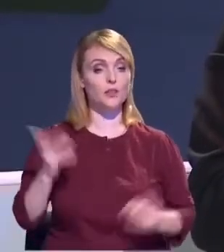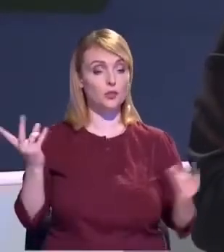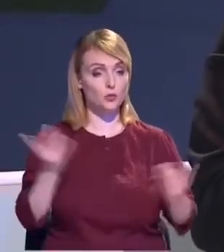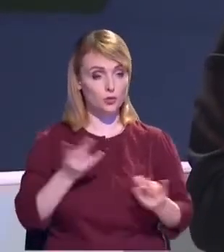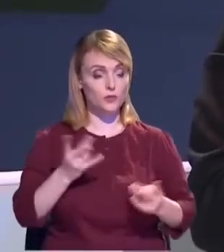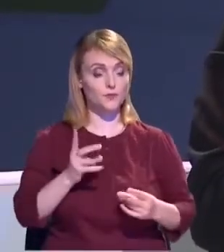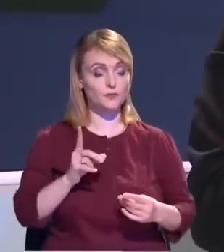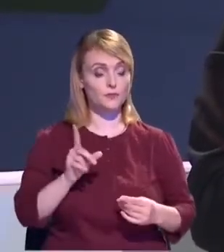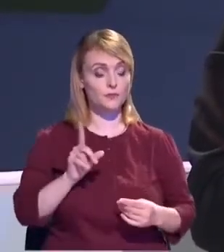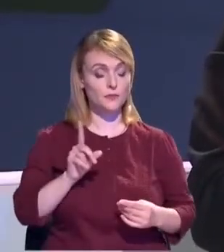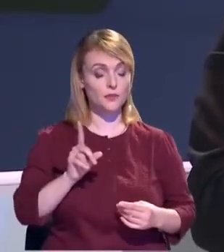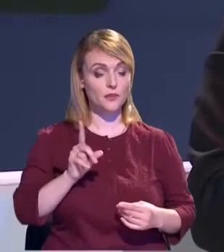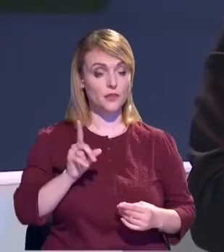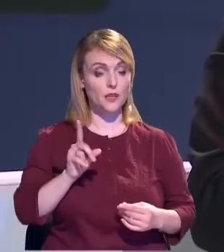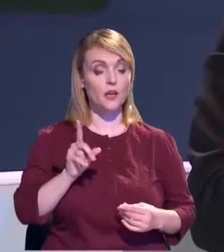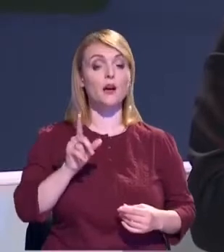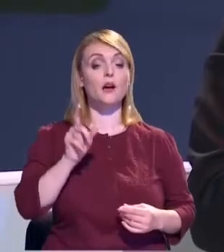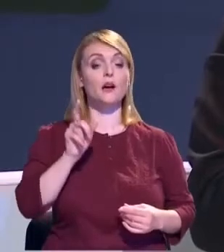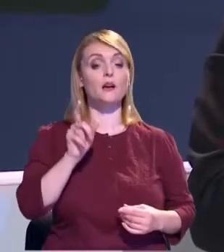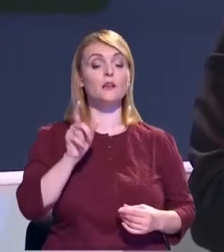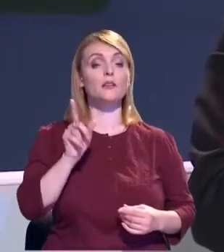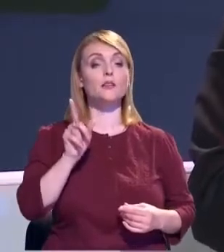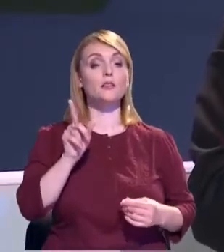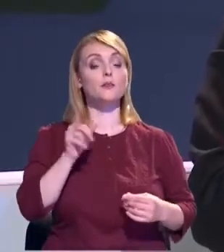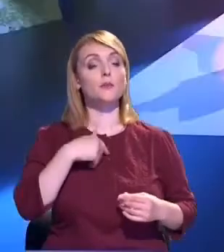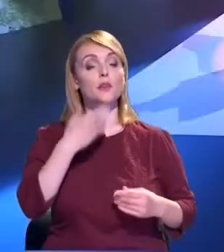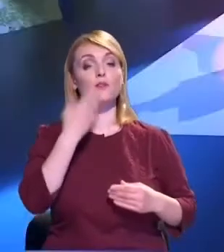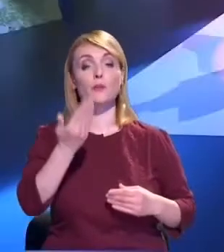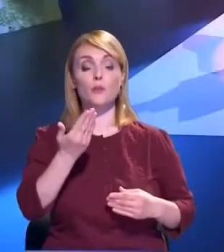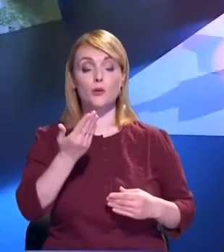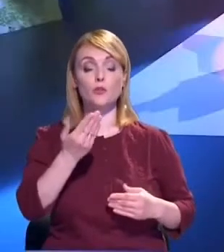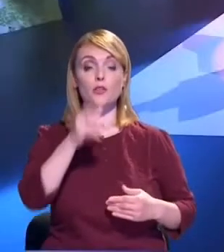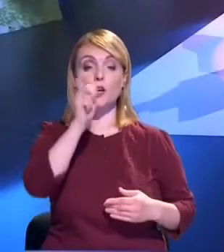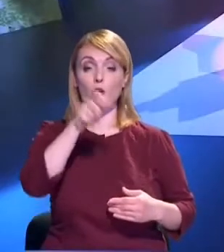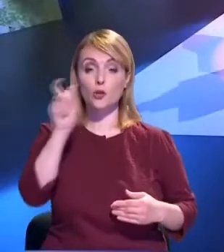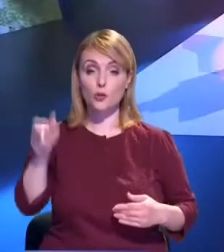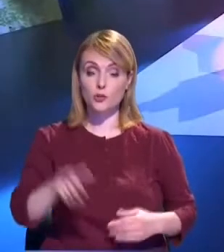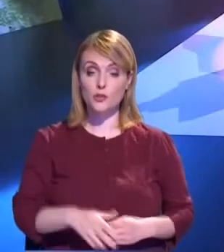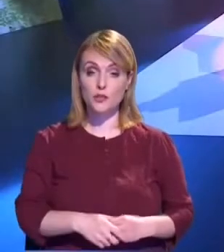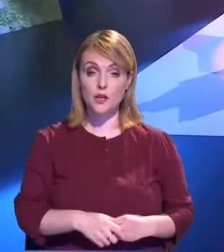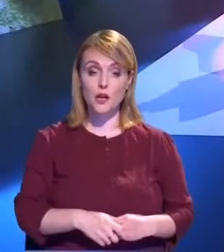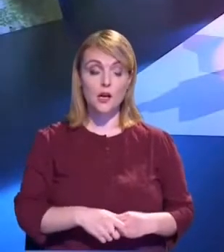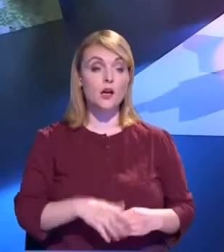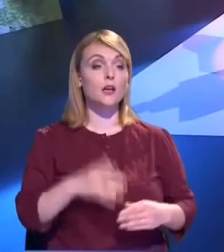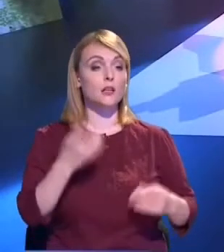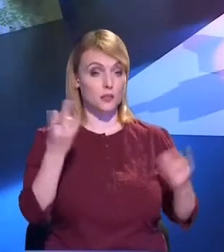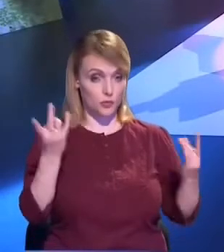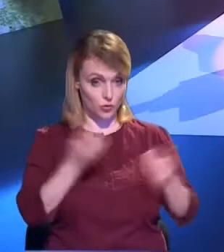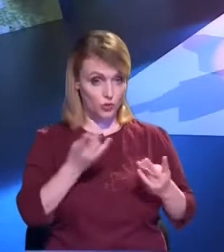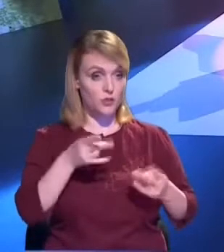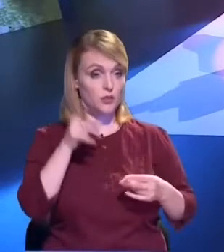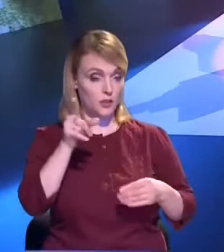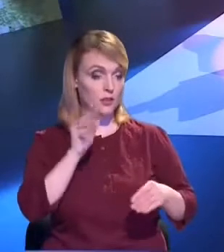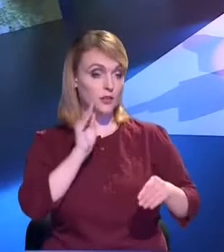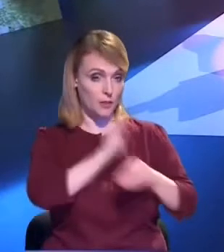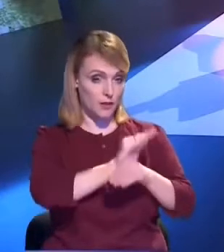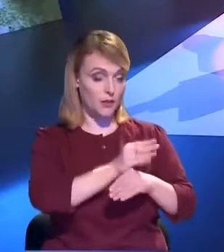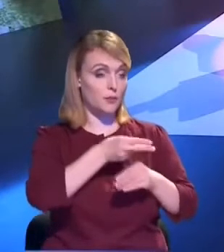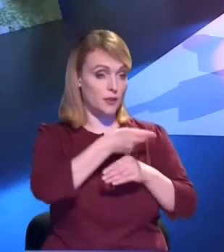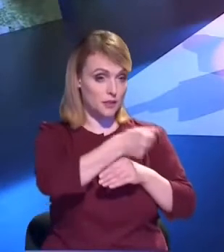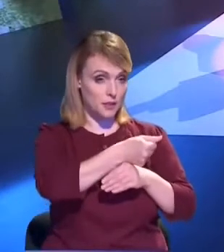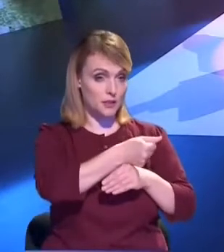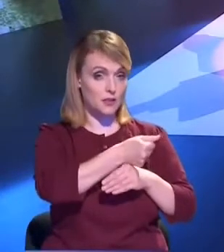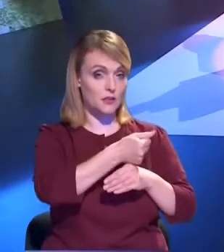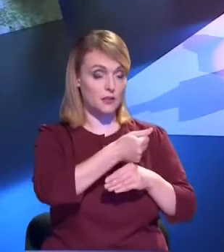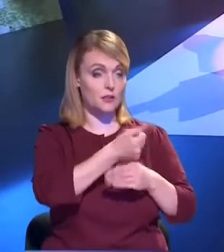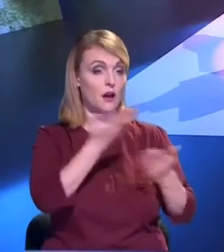permanent să contribuie cu resurse financiare. Dar subiectul ăsta trebuie dezvoltat. Vreau să menționez că, în prezent, noi suntem în proces de sfășurare